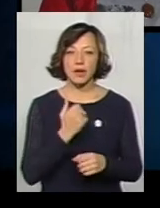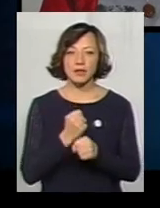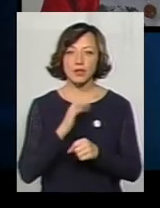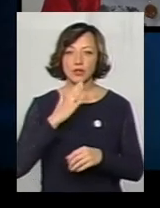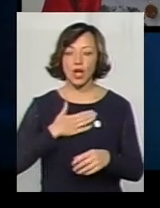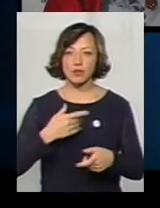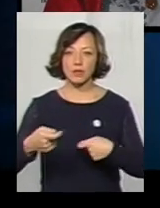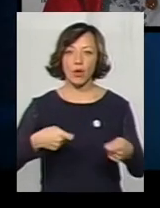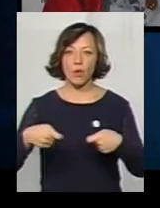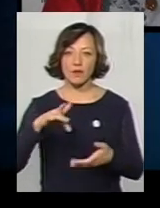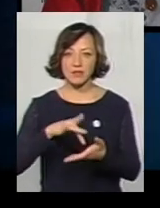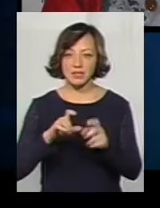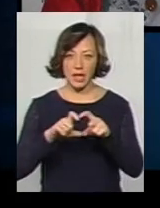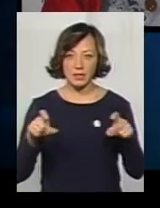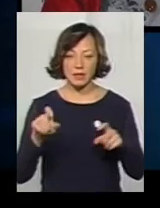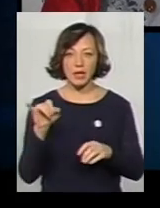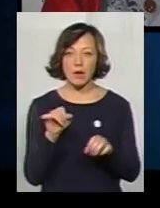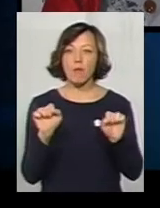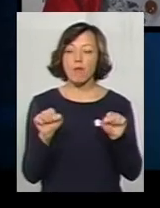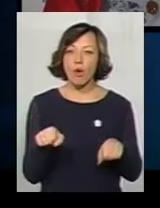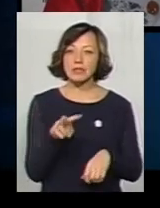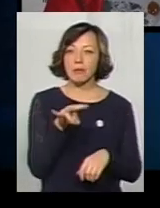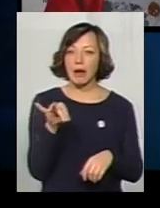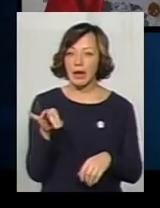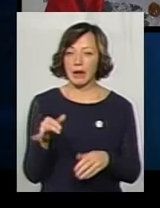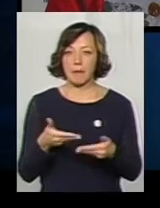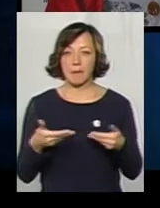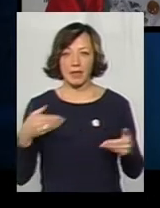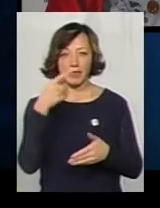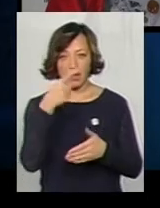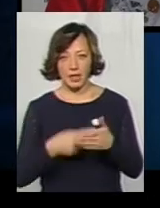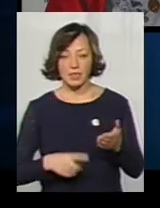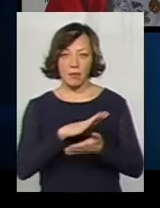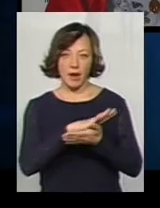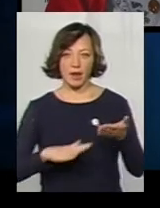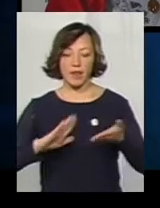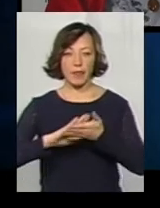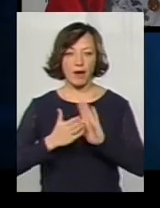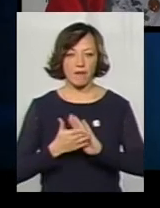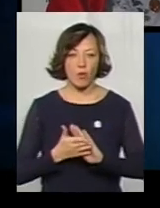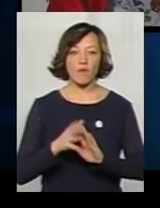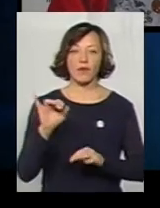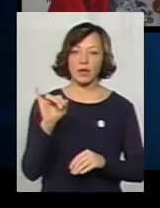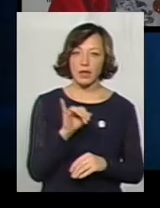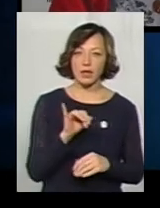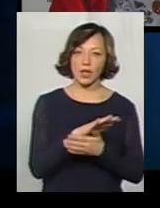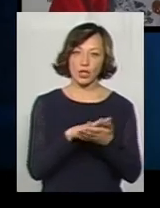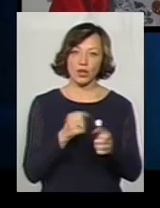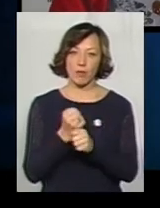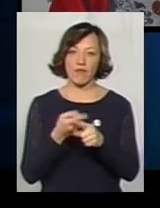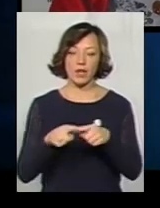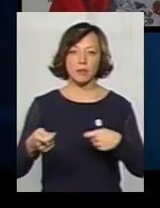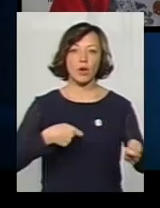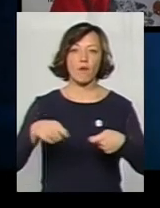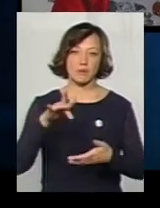торговим центром. І можемо ли ми сподіватися на продлення договорів в дальнійшому і на дальнішу роботу в цьому